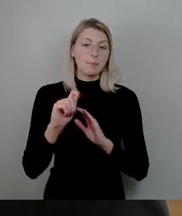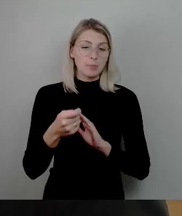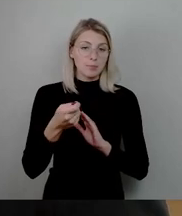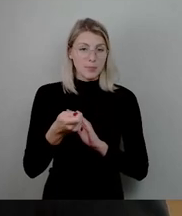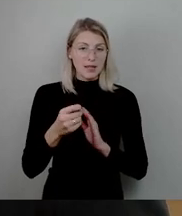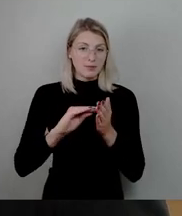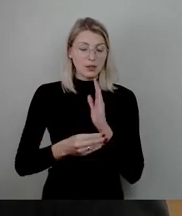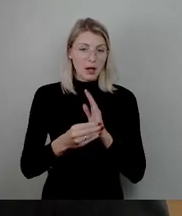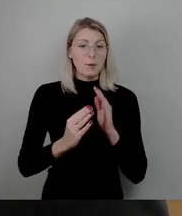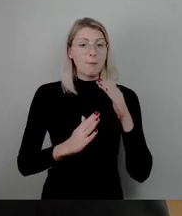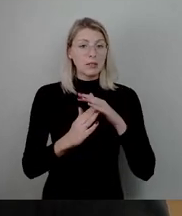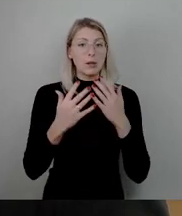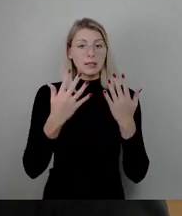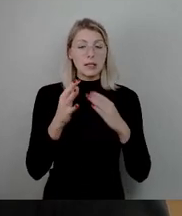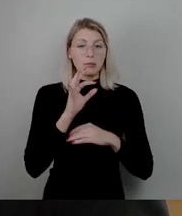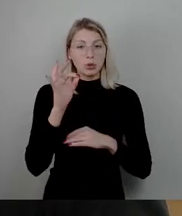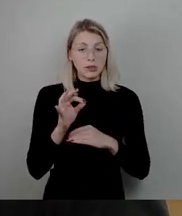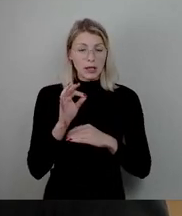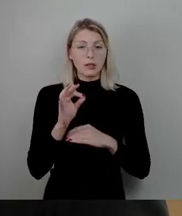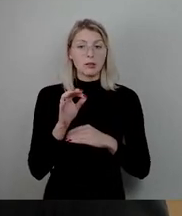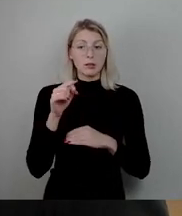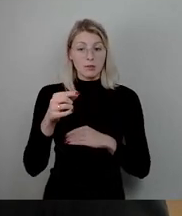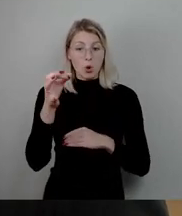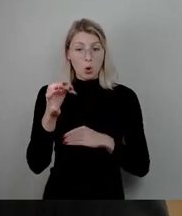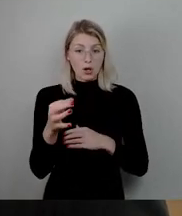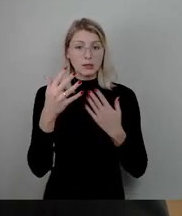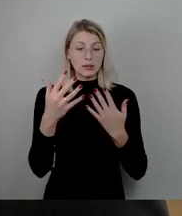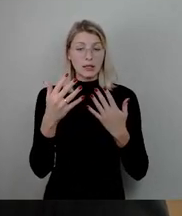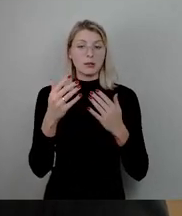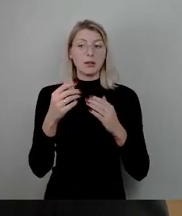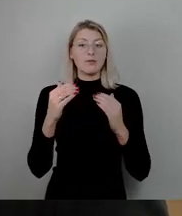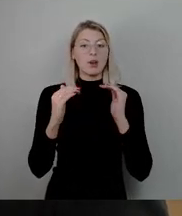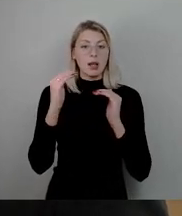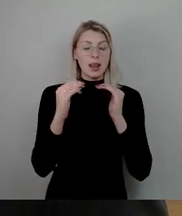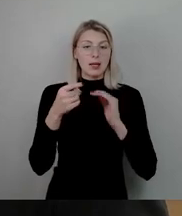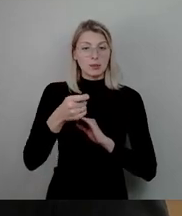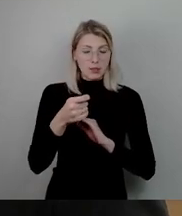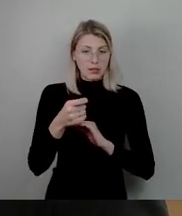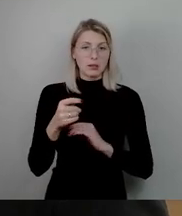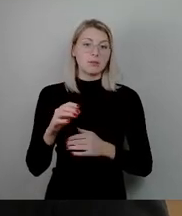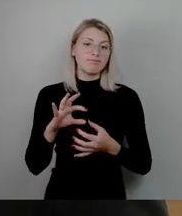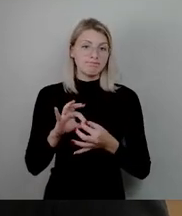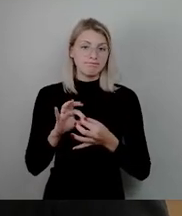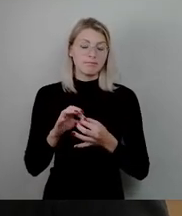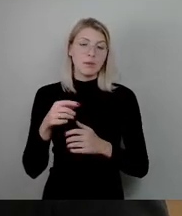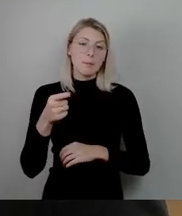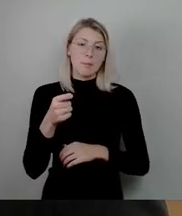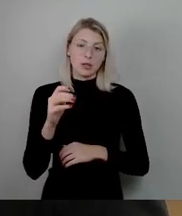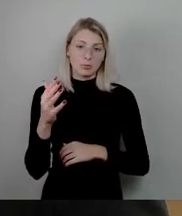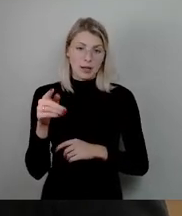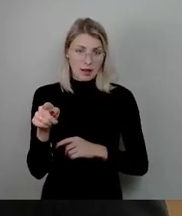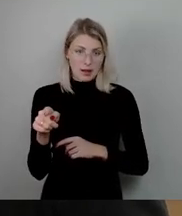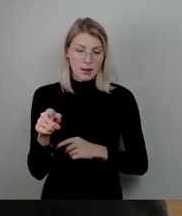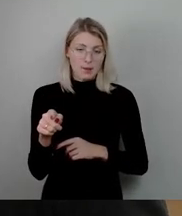der ortsüblichen Vergleichsmiete liegen, die sich wiederum aus dem Mietspiegel ergibt. Für die Wohnung auf der Küffhäuser Straße